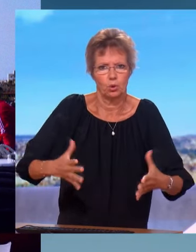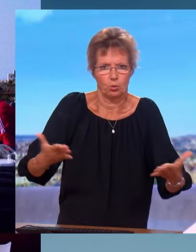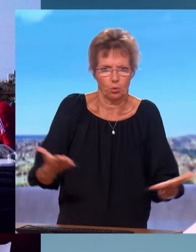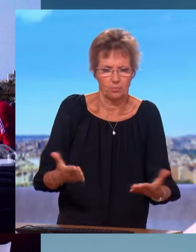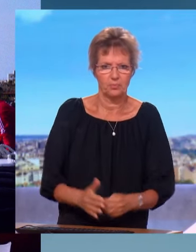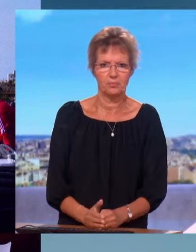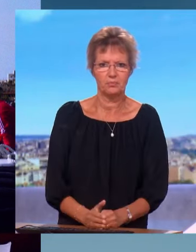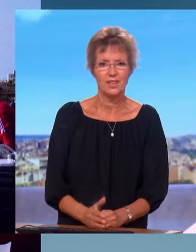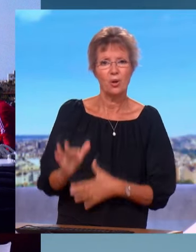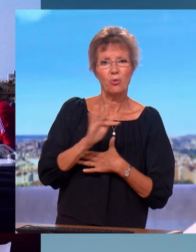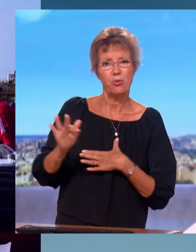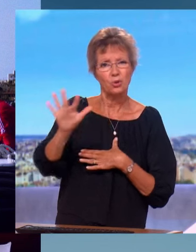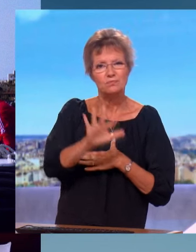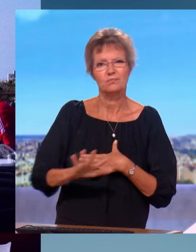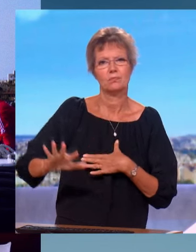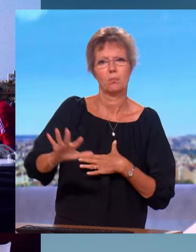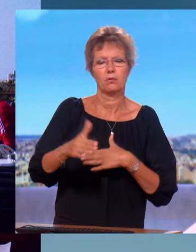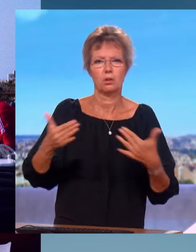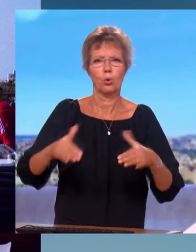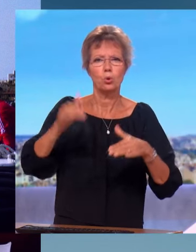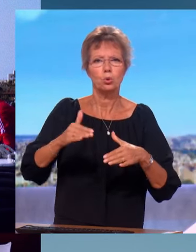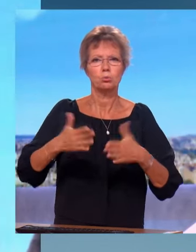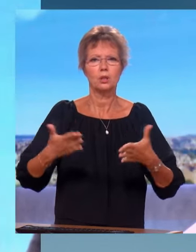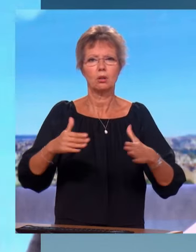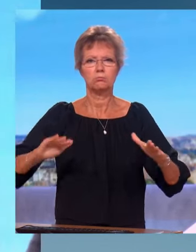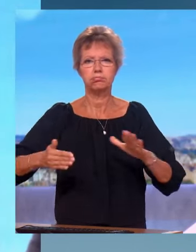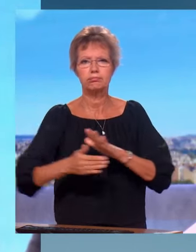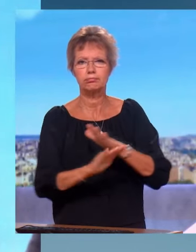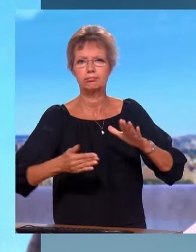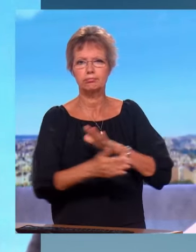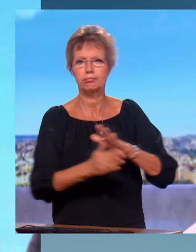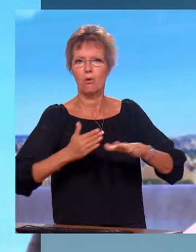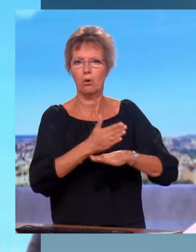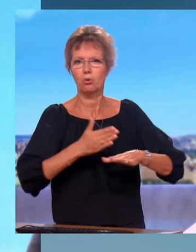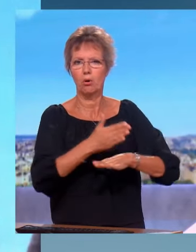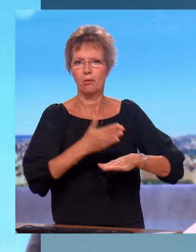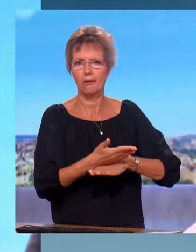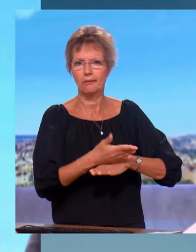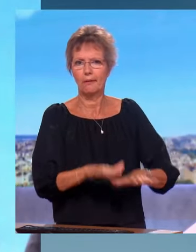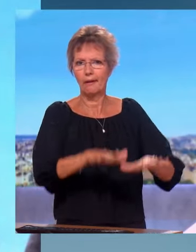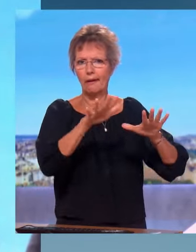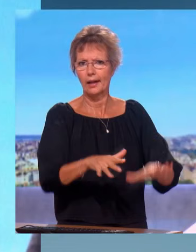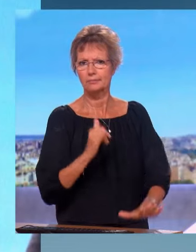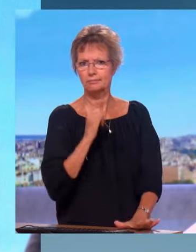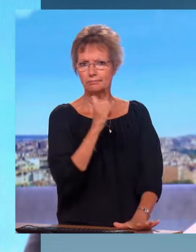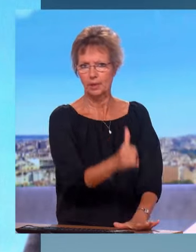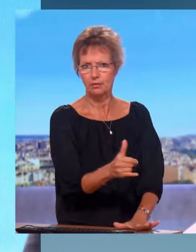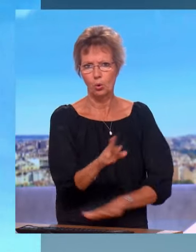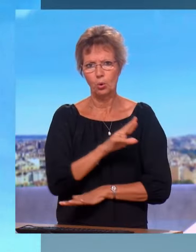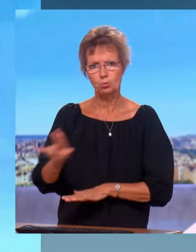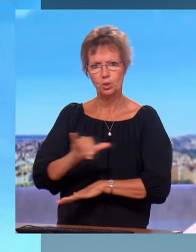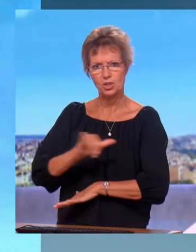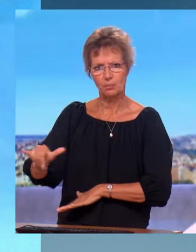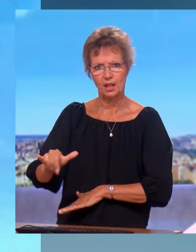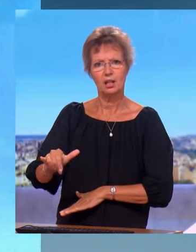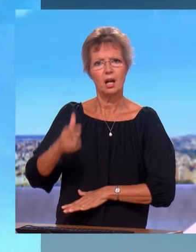Aujourd'hui en France, beaucoup trop de personnes rentrent sans contrôle. Et vous le savez, personne ne repart. Donc ça veut dire très clairement... Justement là-dessus, qui veut sévir